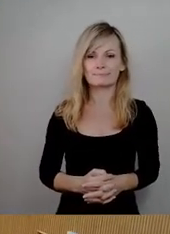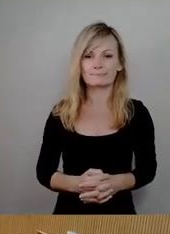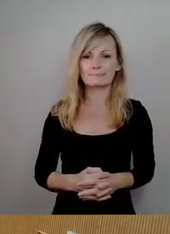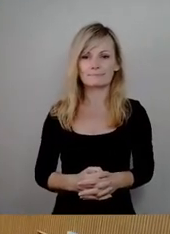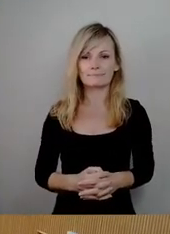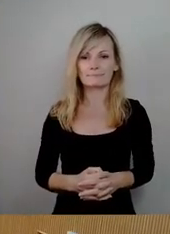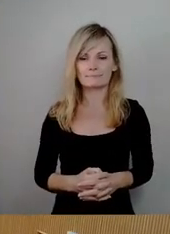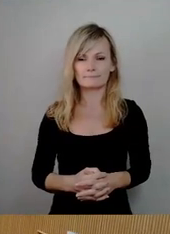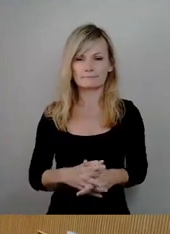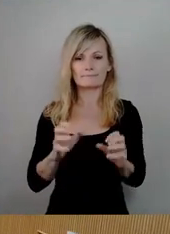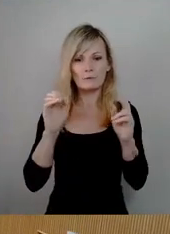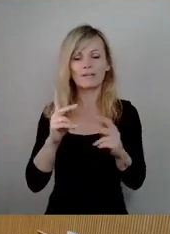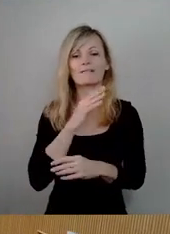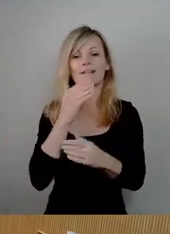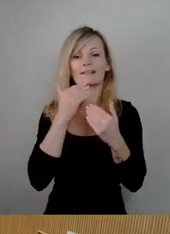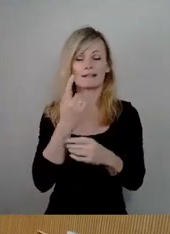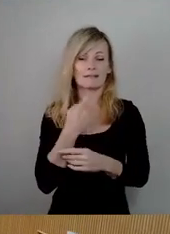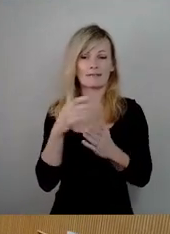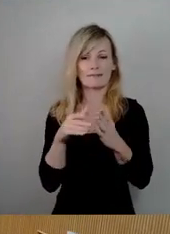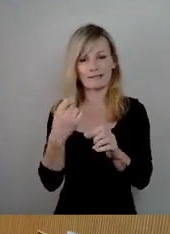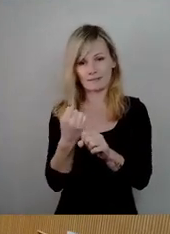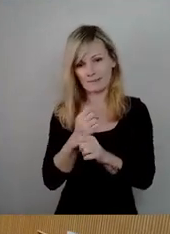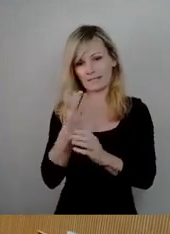Ergänzungsantrag Bündnis 90 die Grünen. Agnes Scharnitzki, bitte.